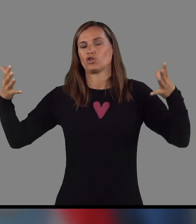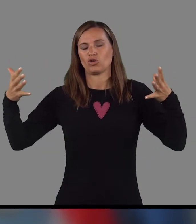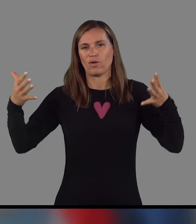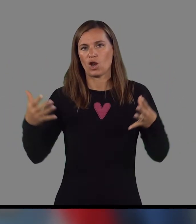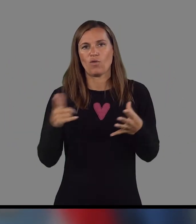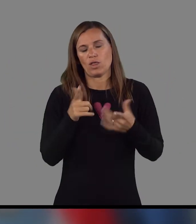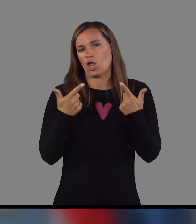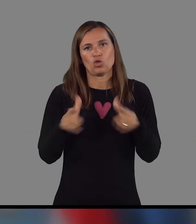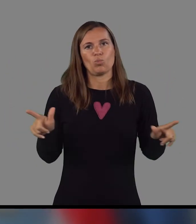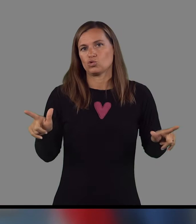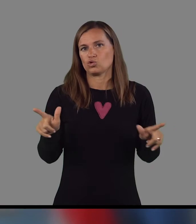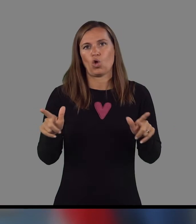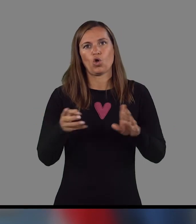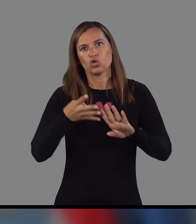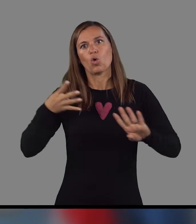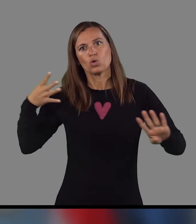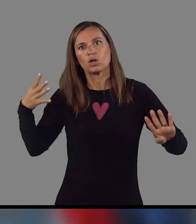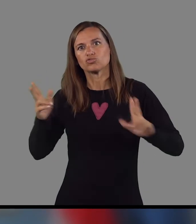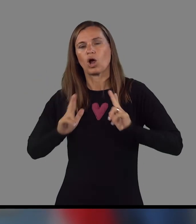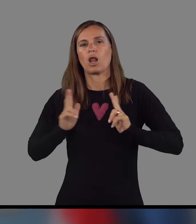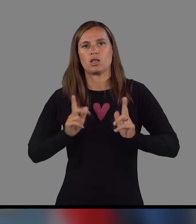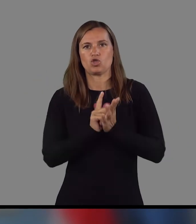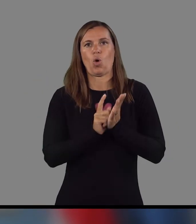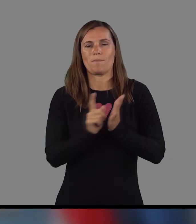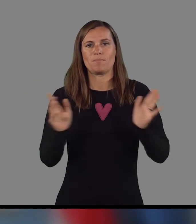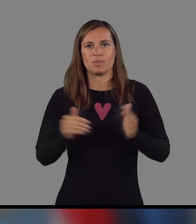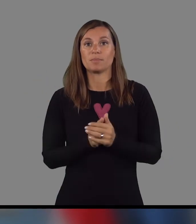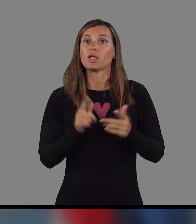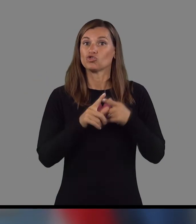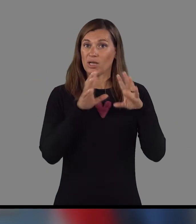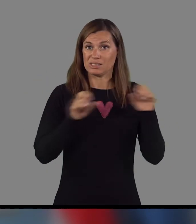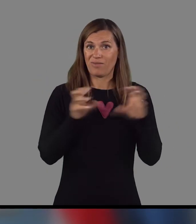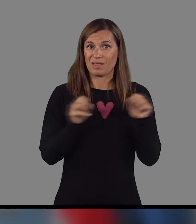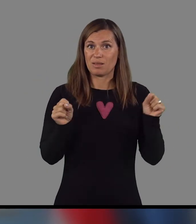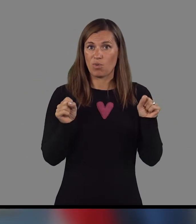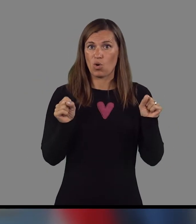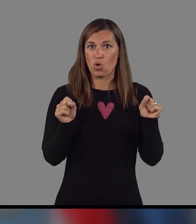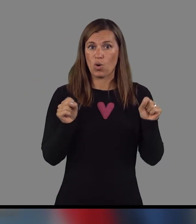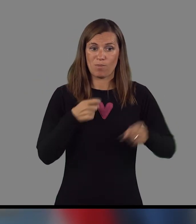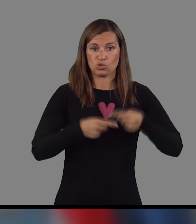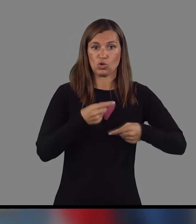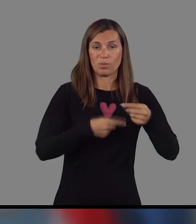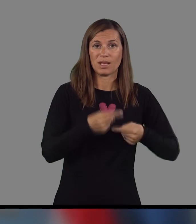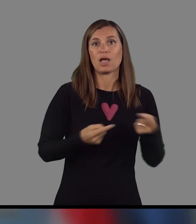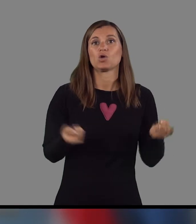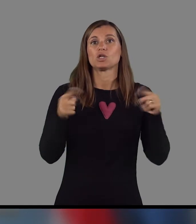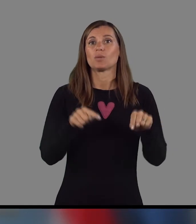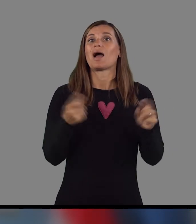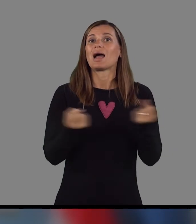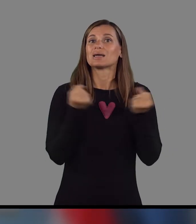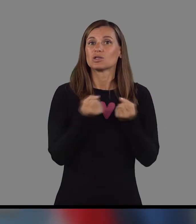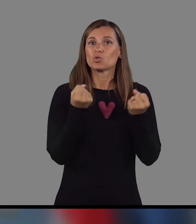povečevalo v nedopustno dolgi čakalni dobi. Vkolikor izvedemo postopke